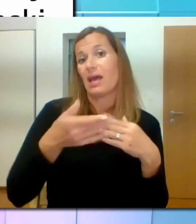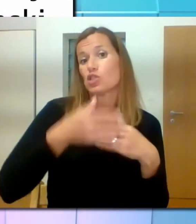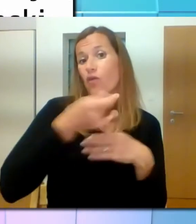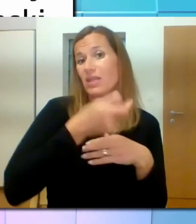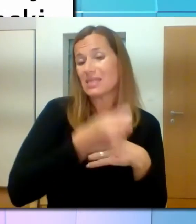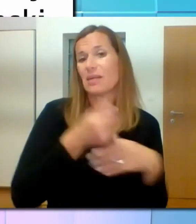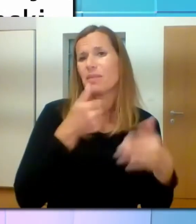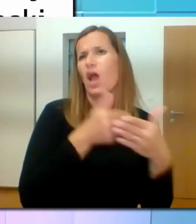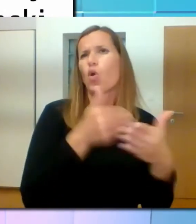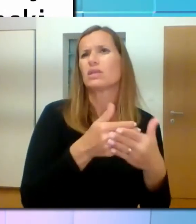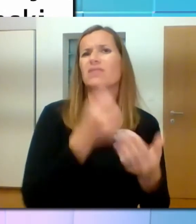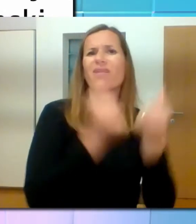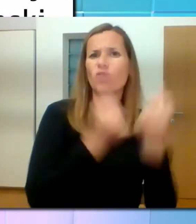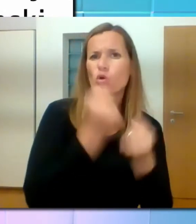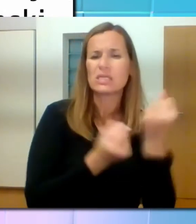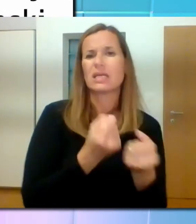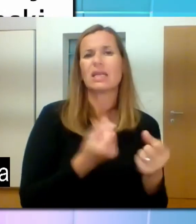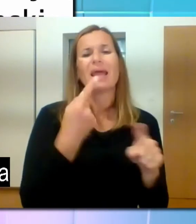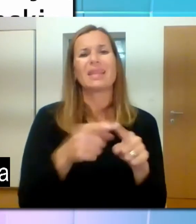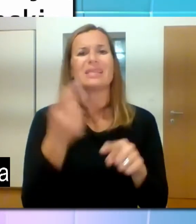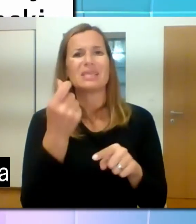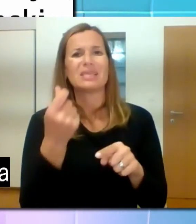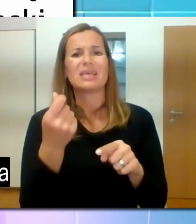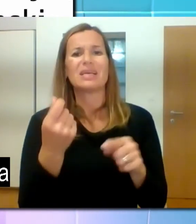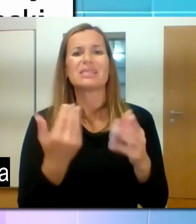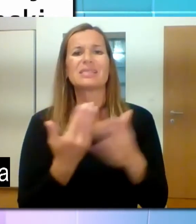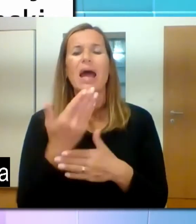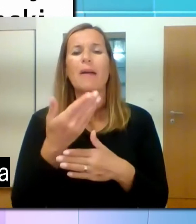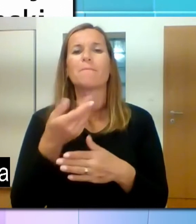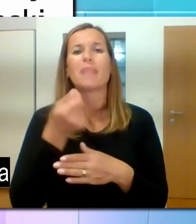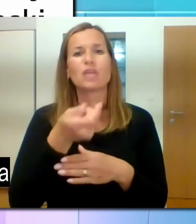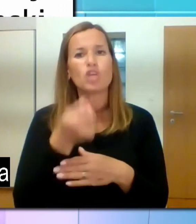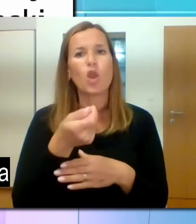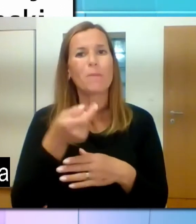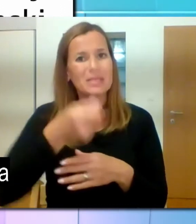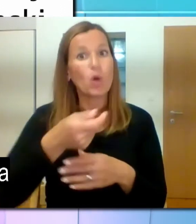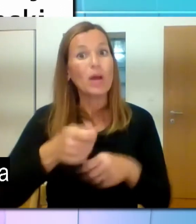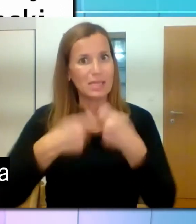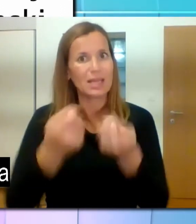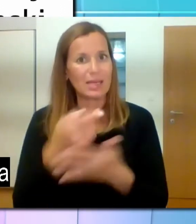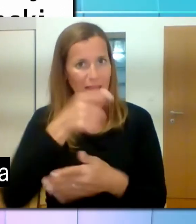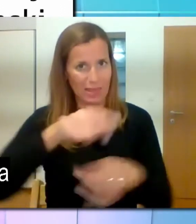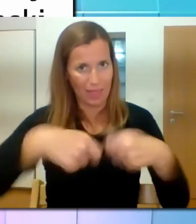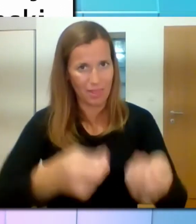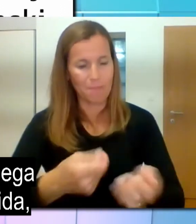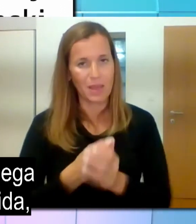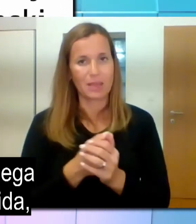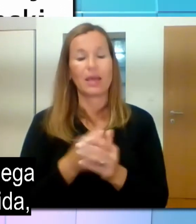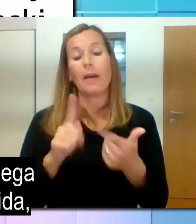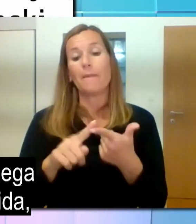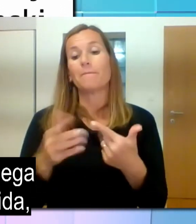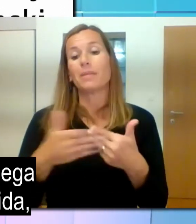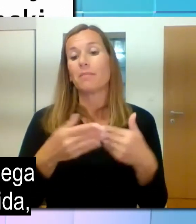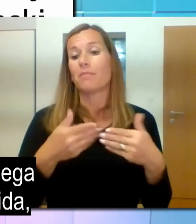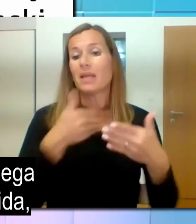Pri prilagoditvi vozila je upravna enota tista, ki odloči o pravici invalida do prilagoditve vozila. In